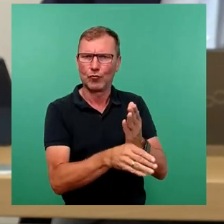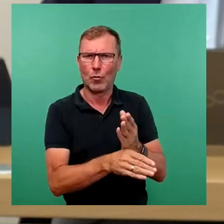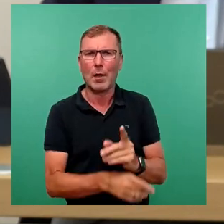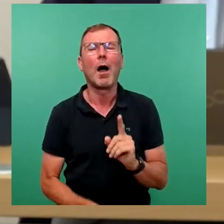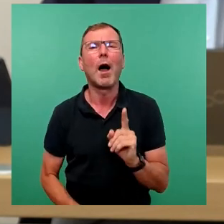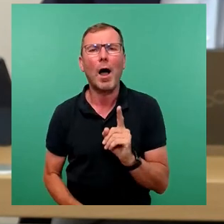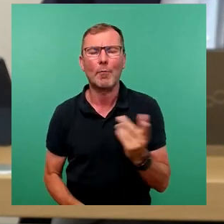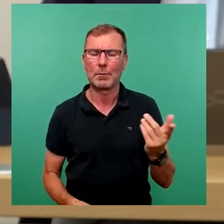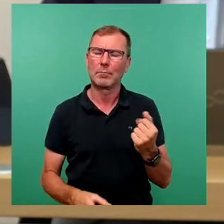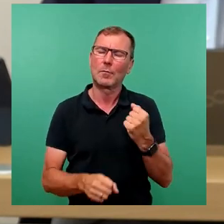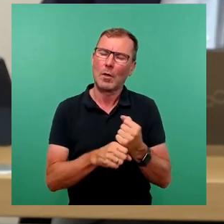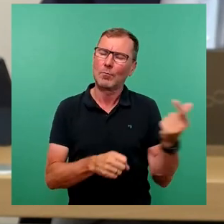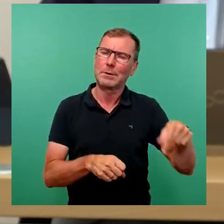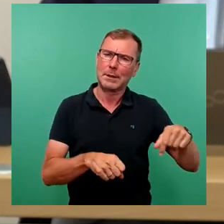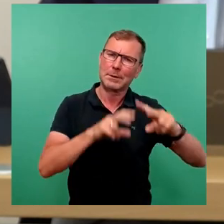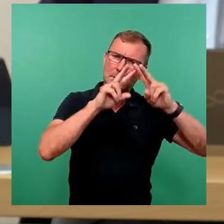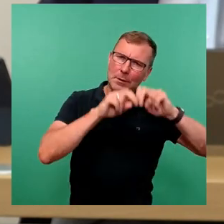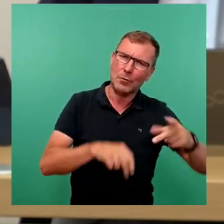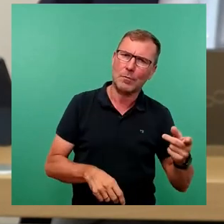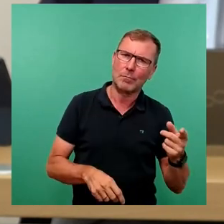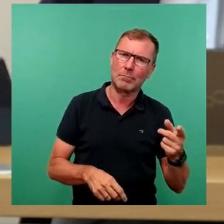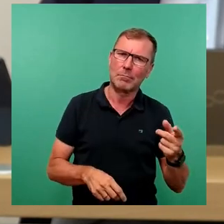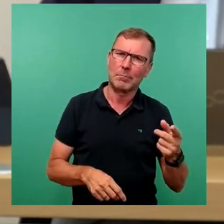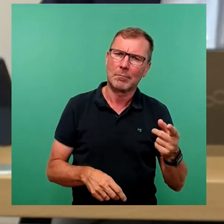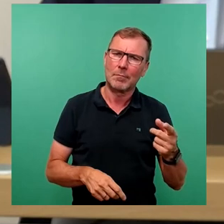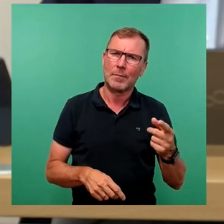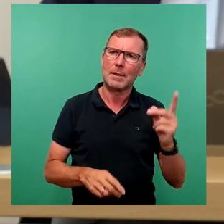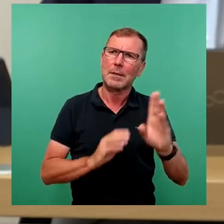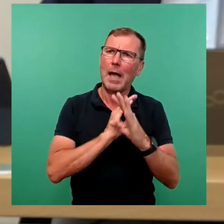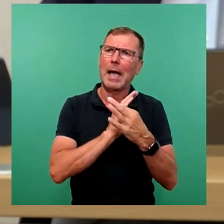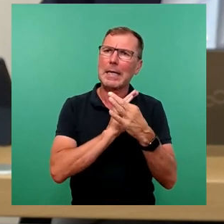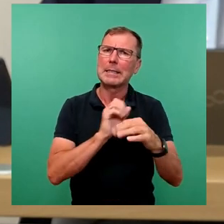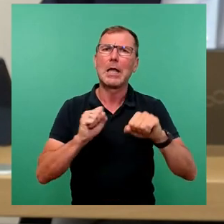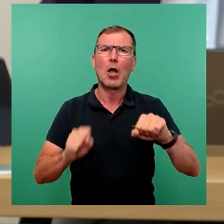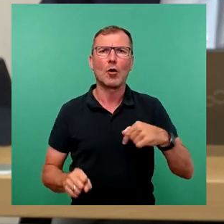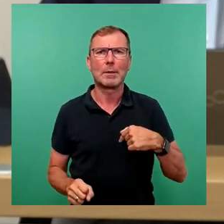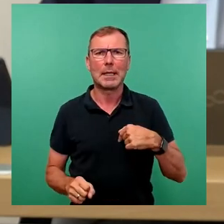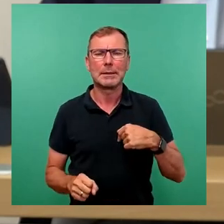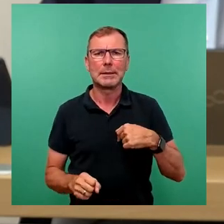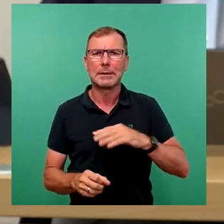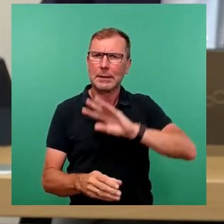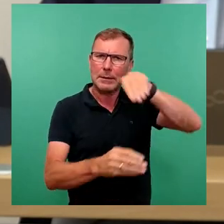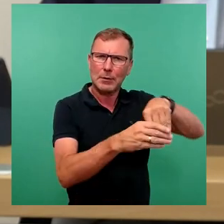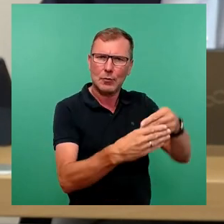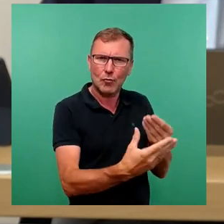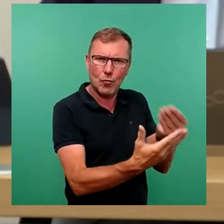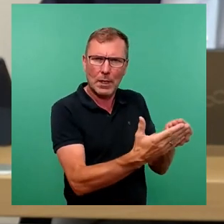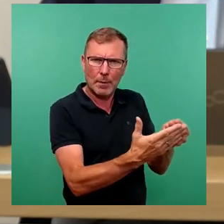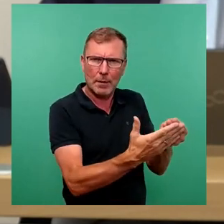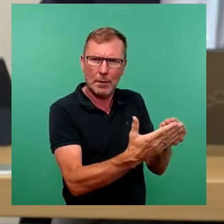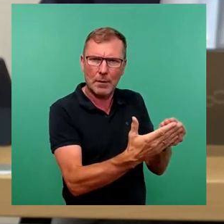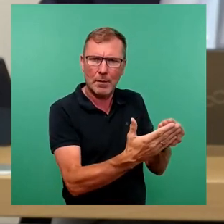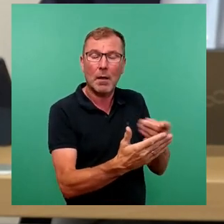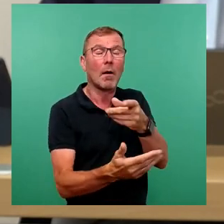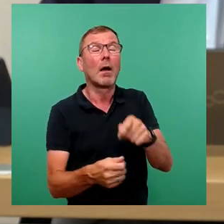und da muss sie evaluiert werden, dass wir eine Richtlinienkompetenz mit hineingeben, weil es gibt natürlich sehr